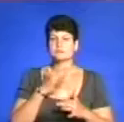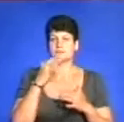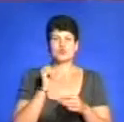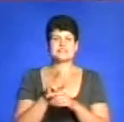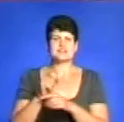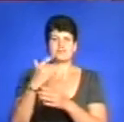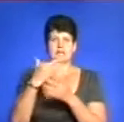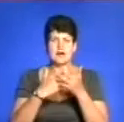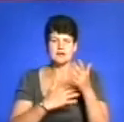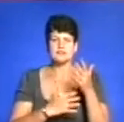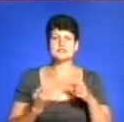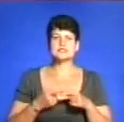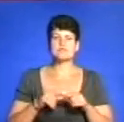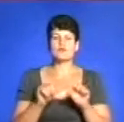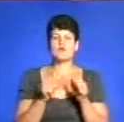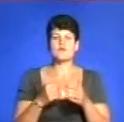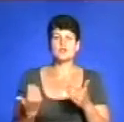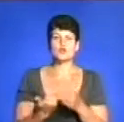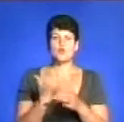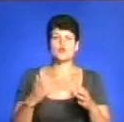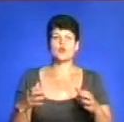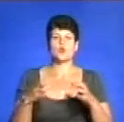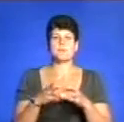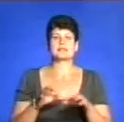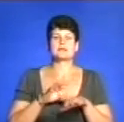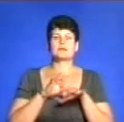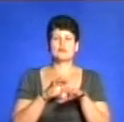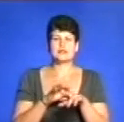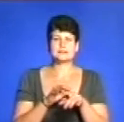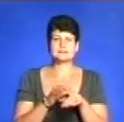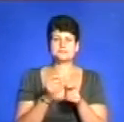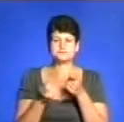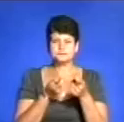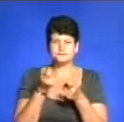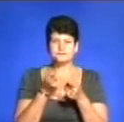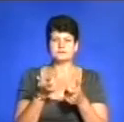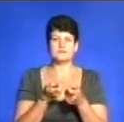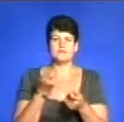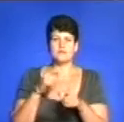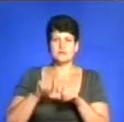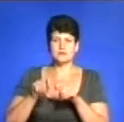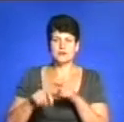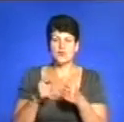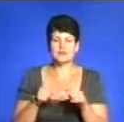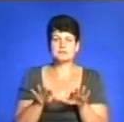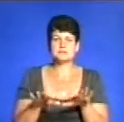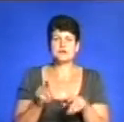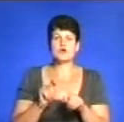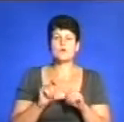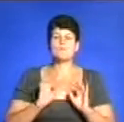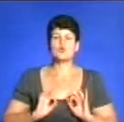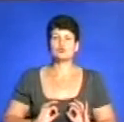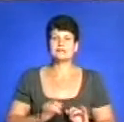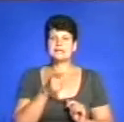Насамперед йдеться про формування нової команди і проведення ретельного очищення в органах місцевої прокуратури. Термін